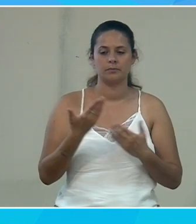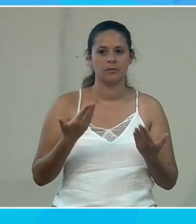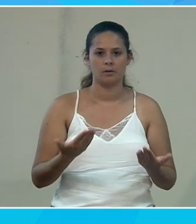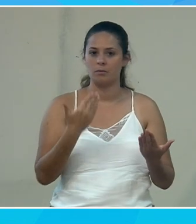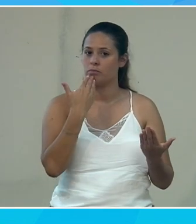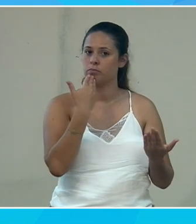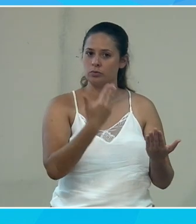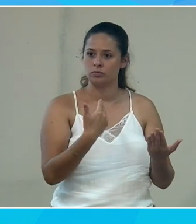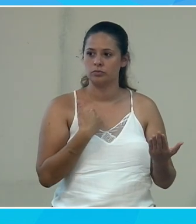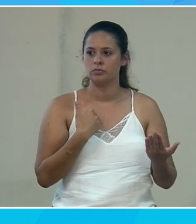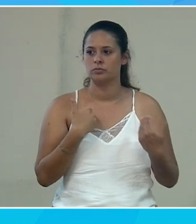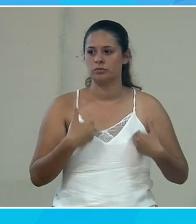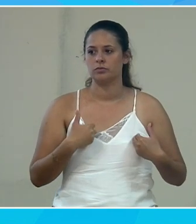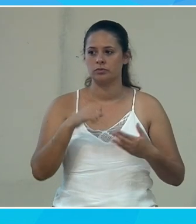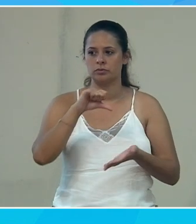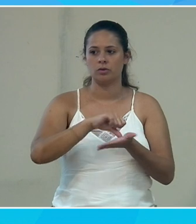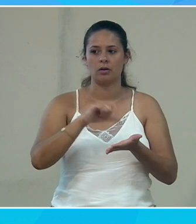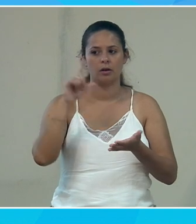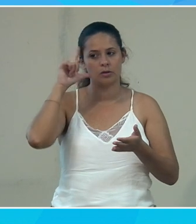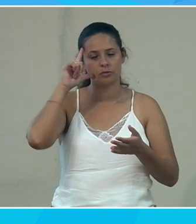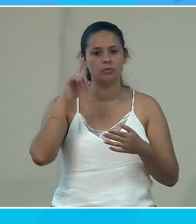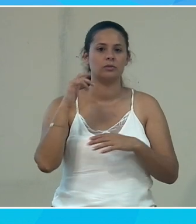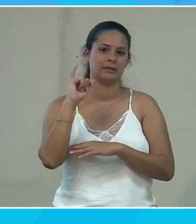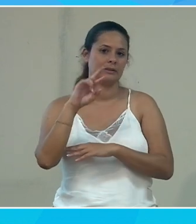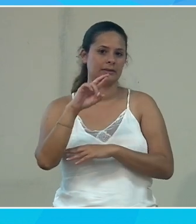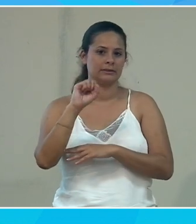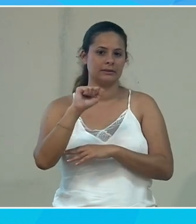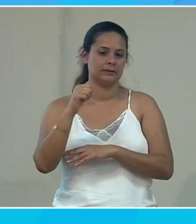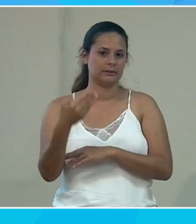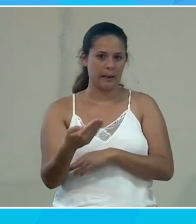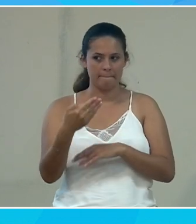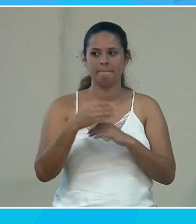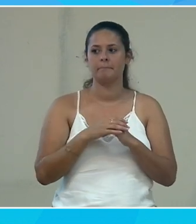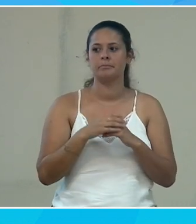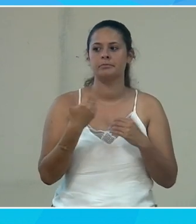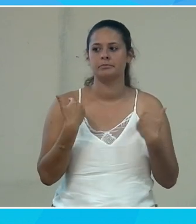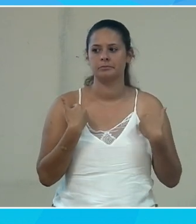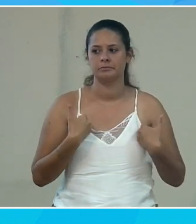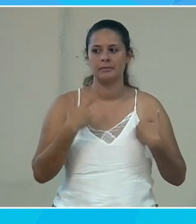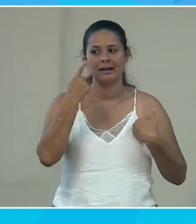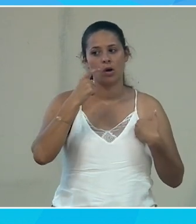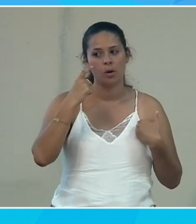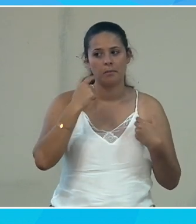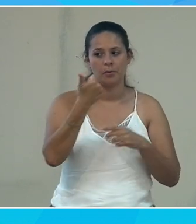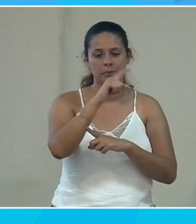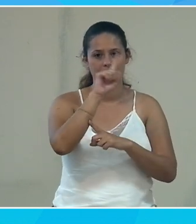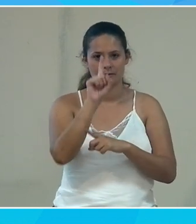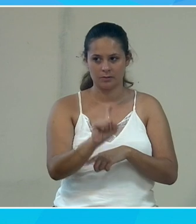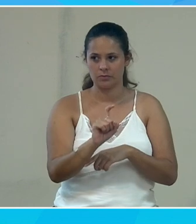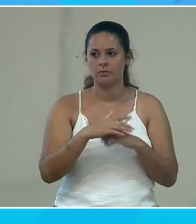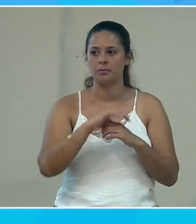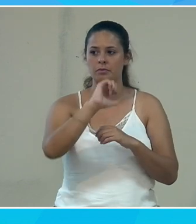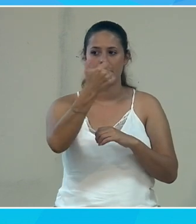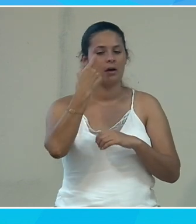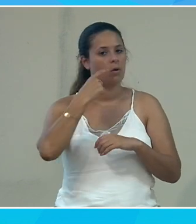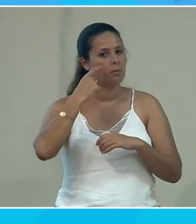bonjour Erwann Legac du centre de la ressource IRSAM donc Paul Andetik plus alors j'aurais une remarque et une question donc la